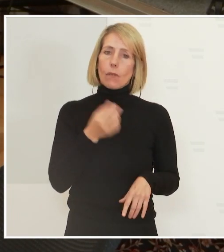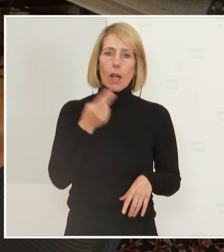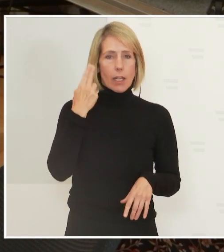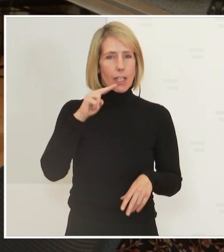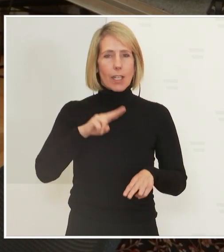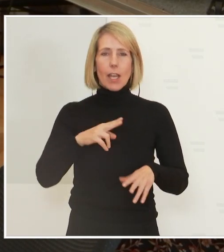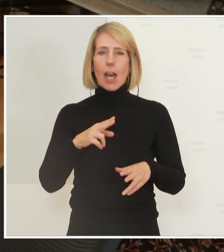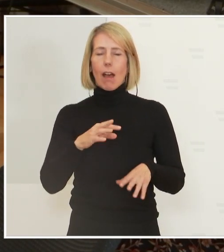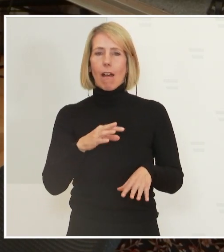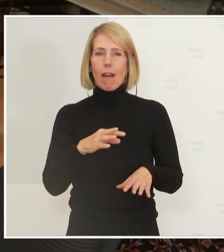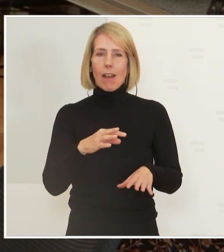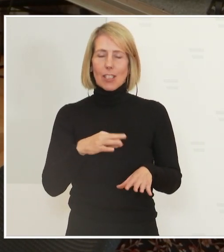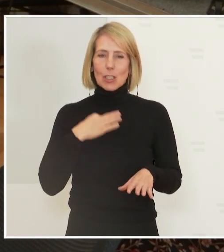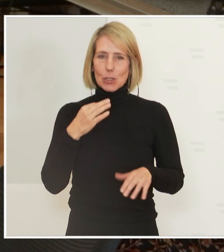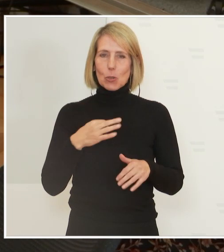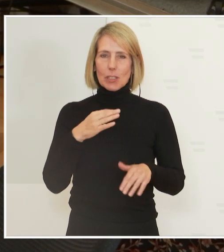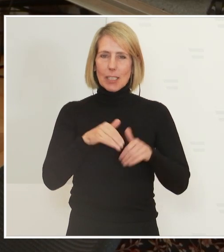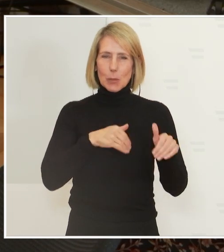Gesundheitsminister und auch den Experten.